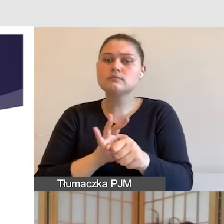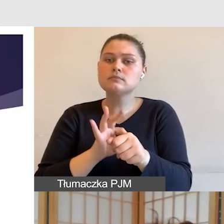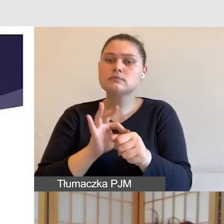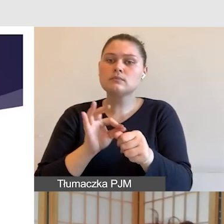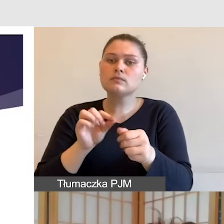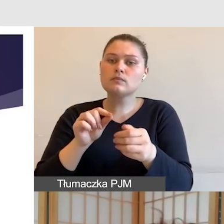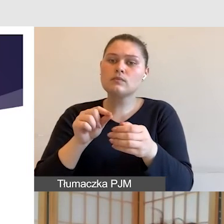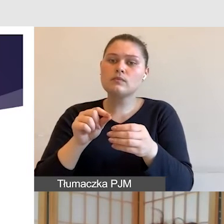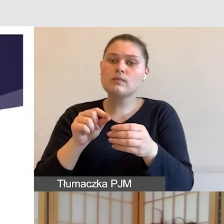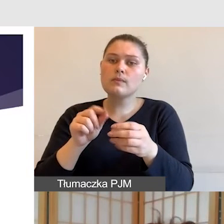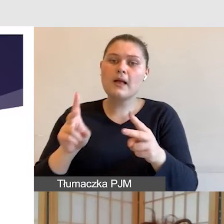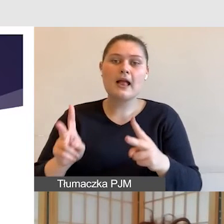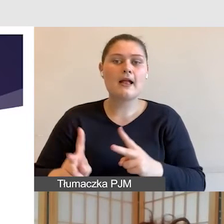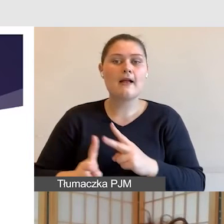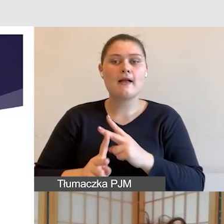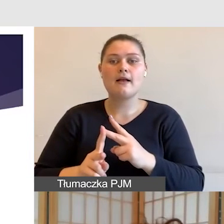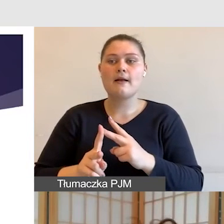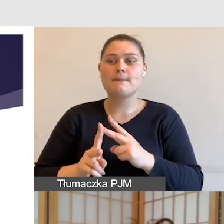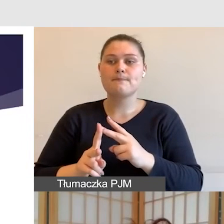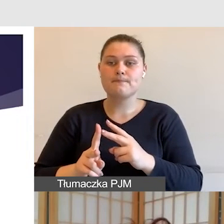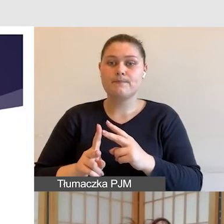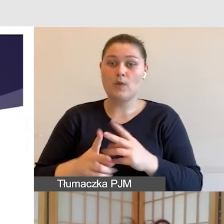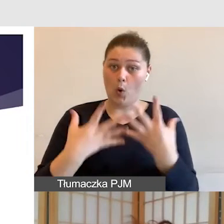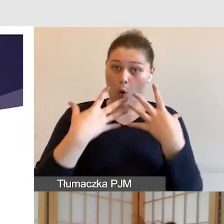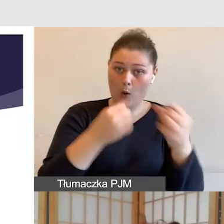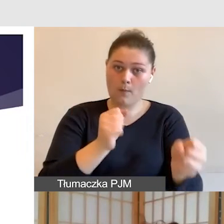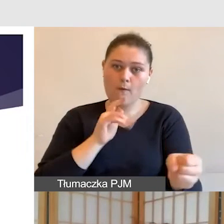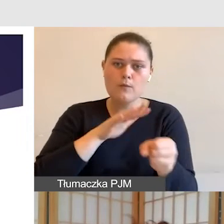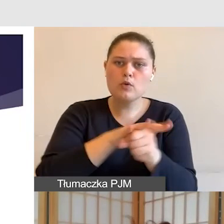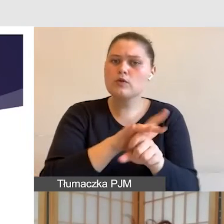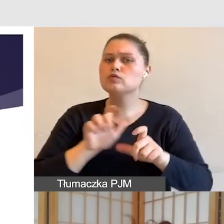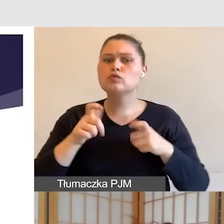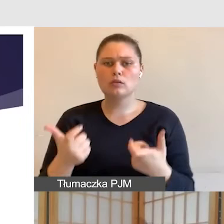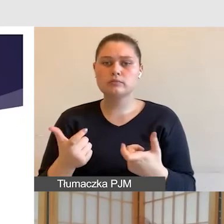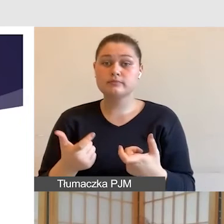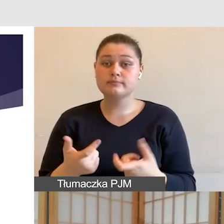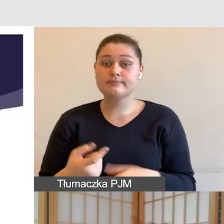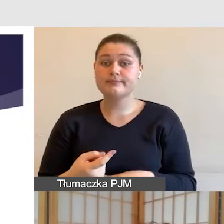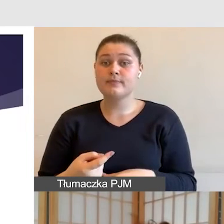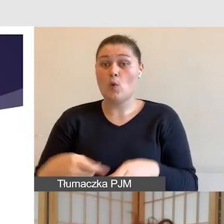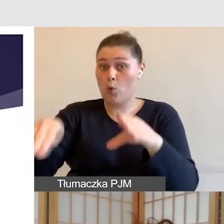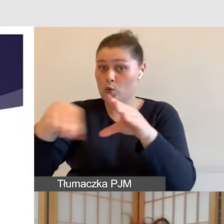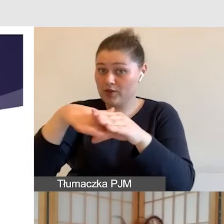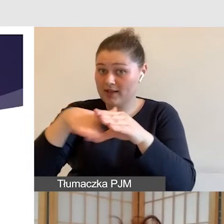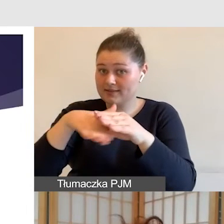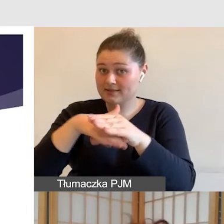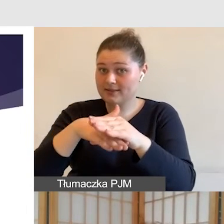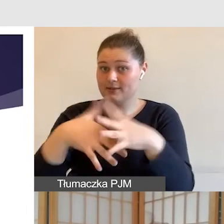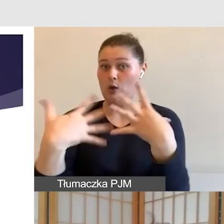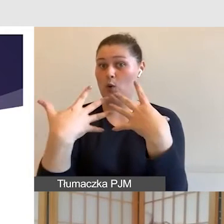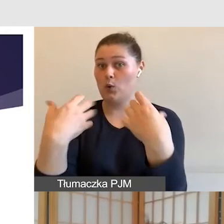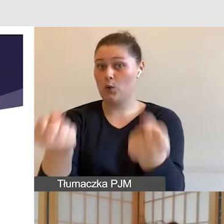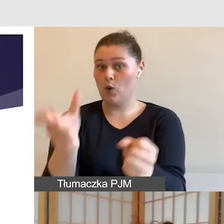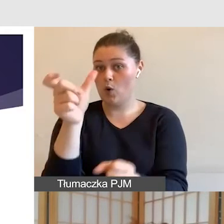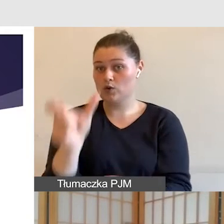olbrzymi wpływ na odbiór tych treści ma przede wszystkim nasz uczestnik, ponieważ w trakcie naszego wykładu,